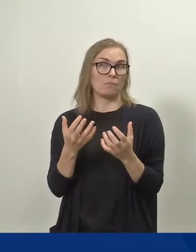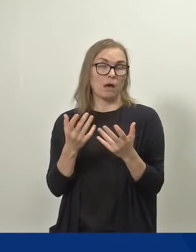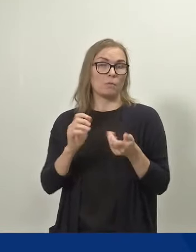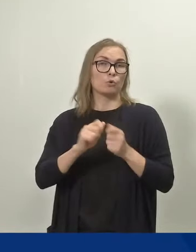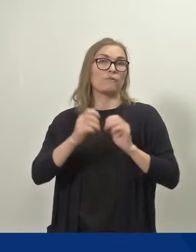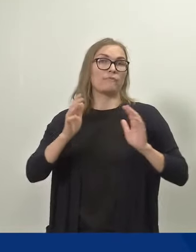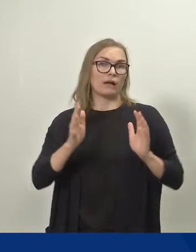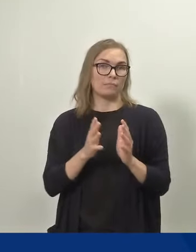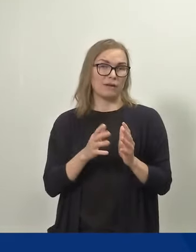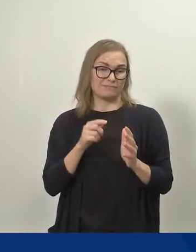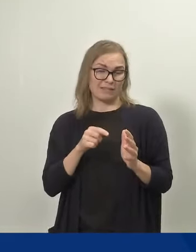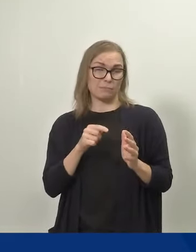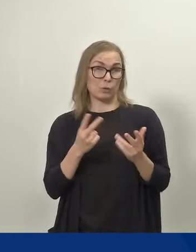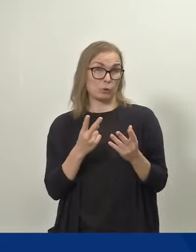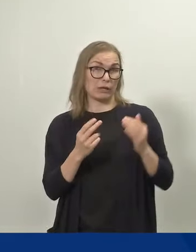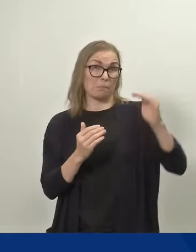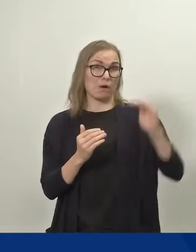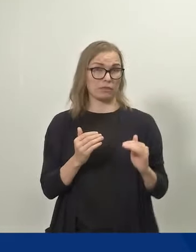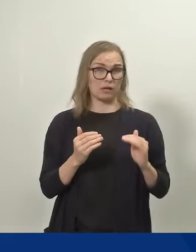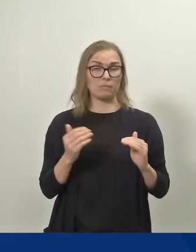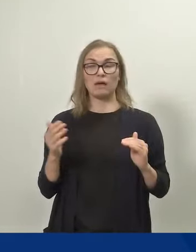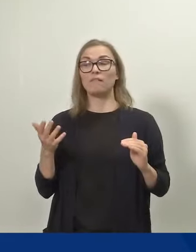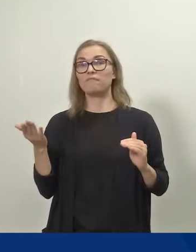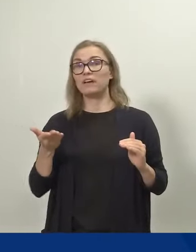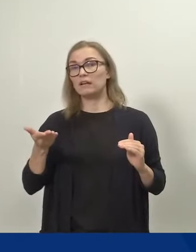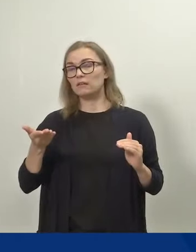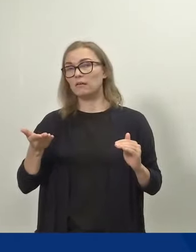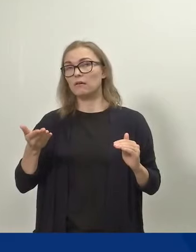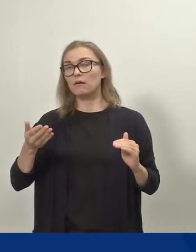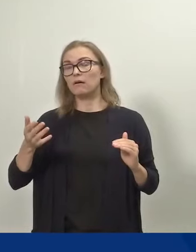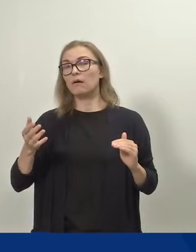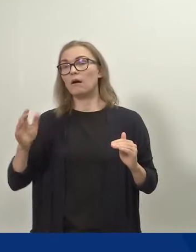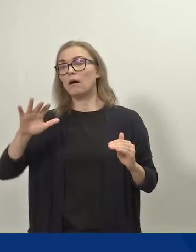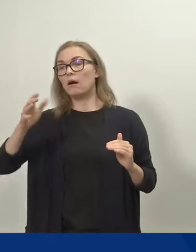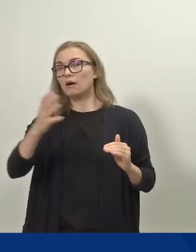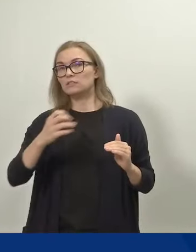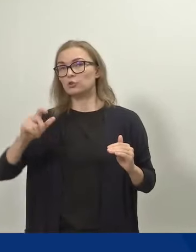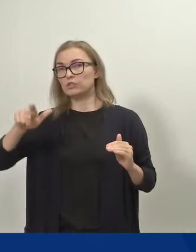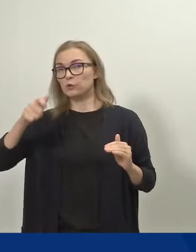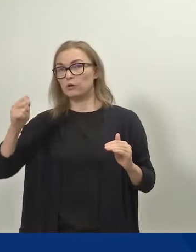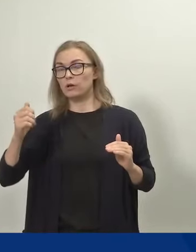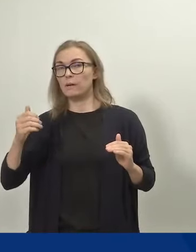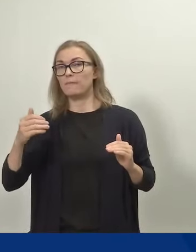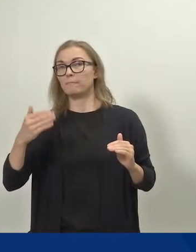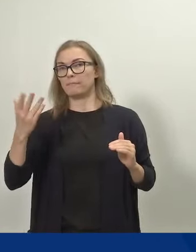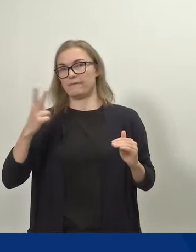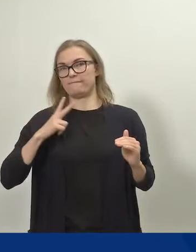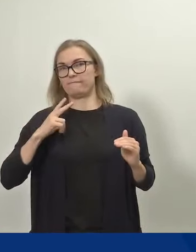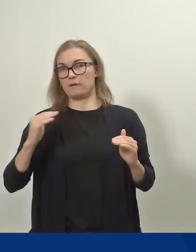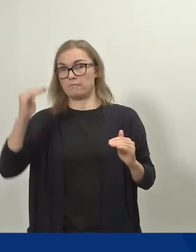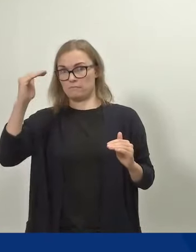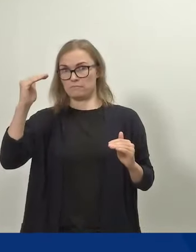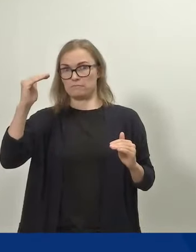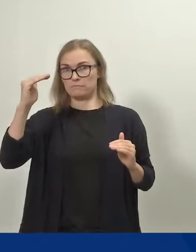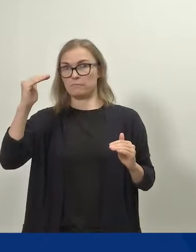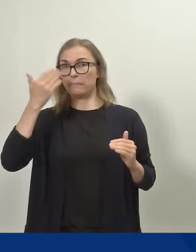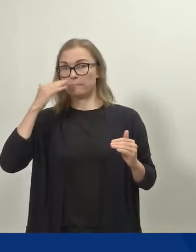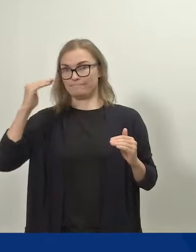matalampi kuin nämä ansiosidonnaiset perhevapaapäivät. Joten kokonaisuutena ajatellen,